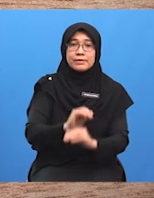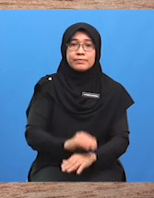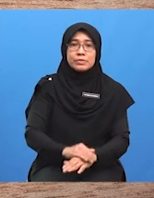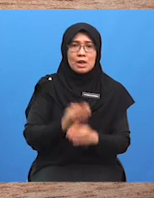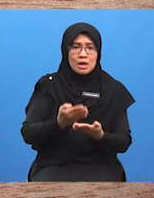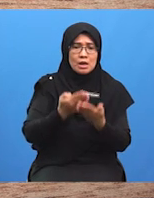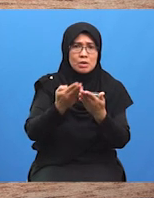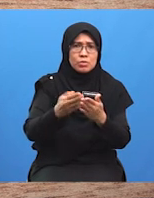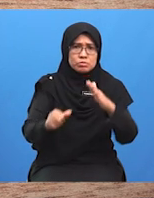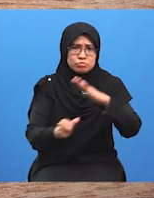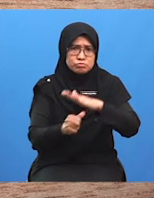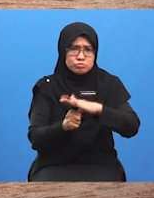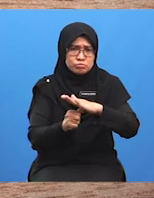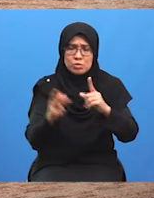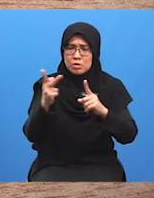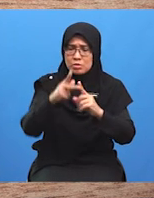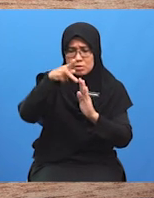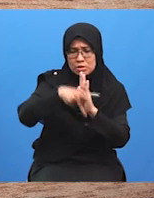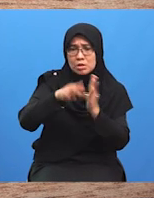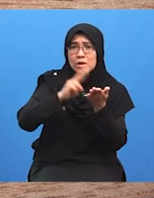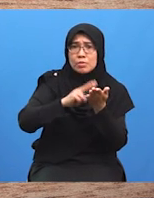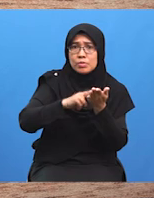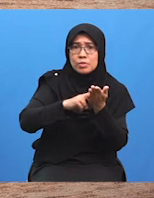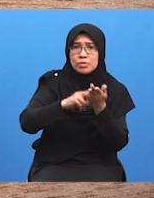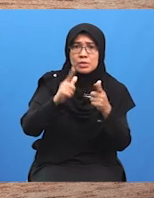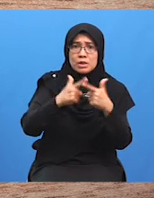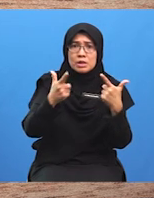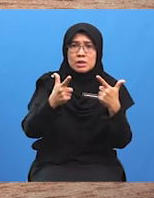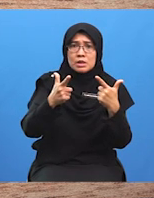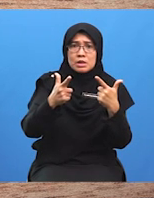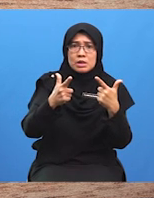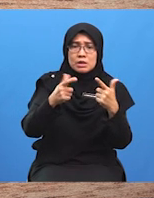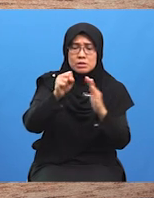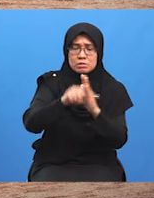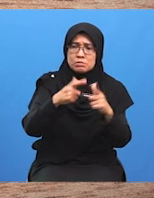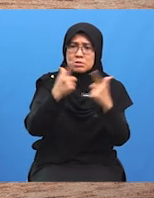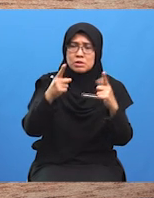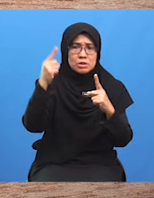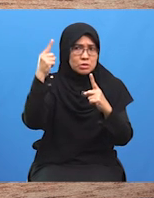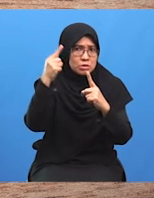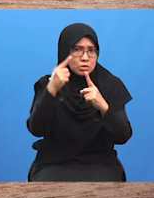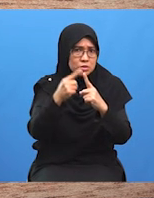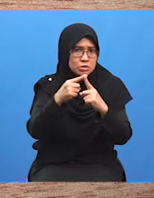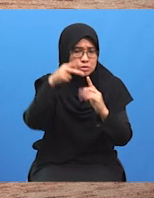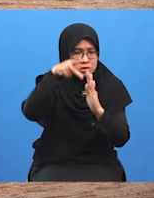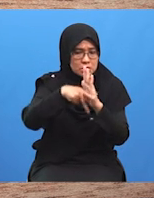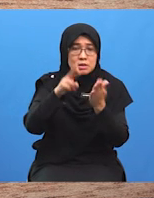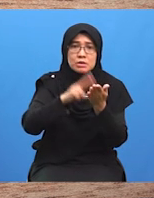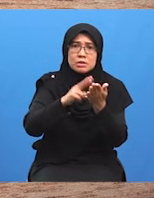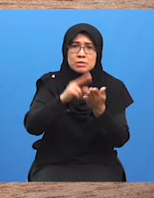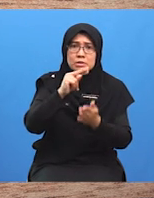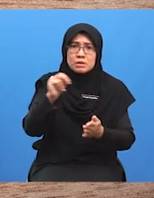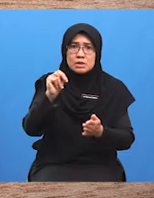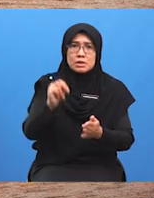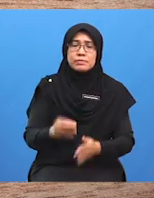Memberi tekanan kepada perunding lain Selain tujuan perundingan Huraian ini